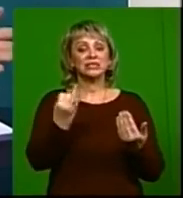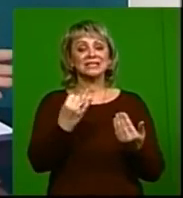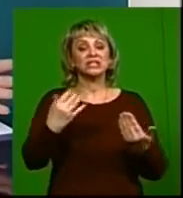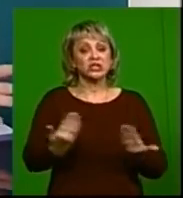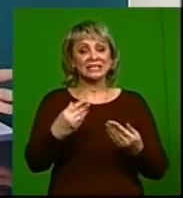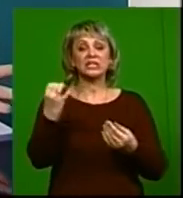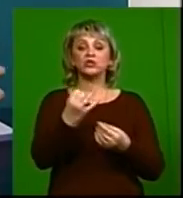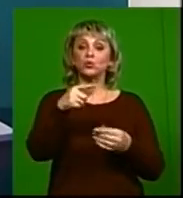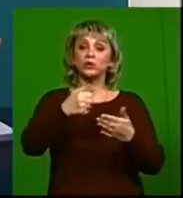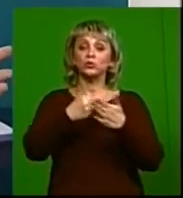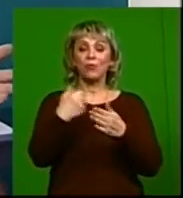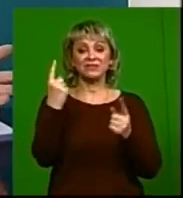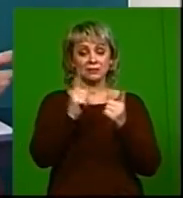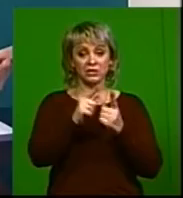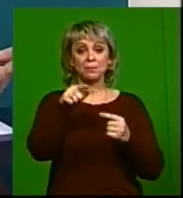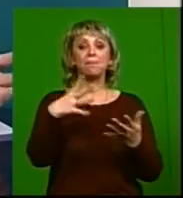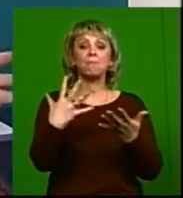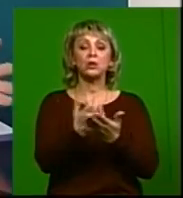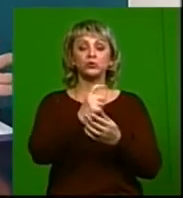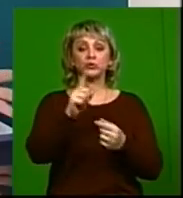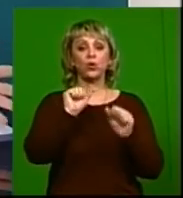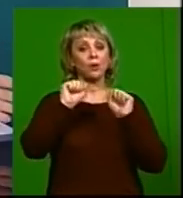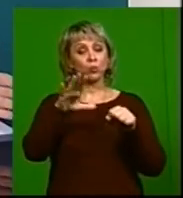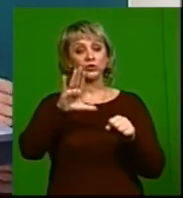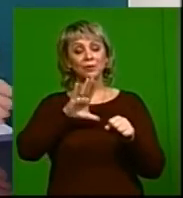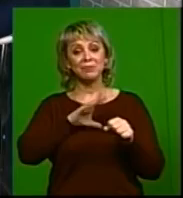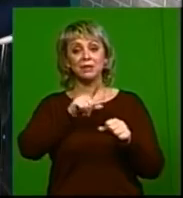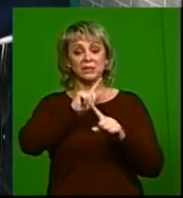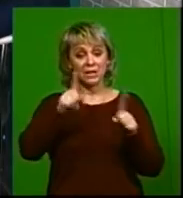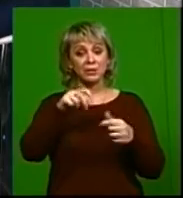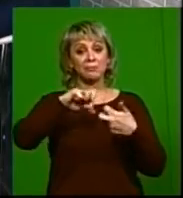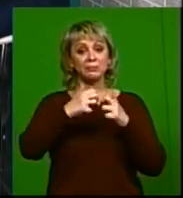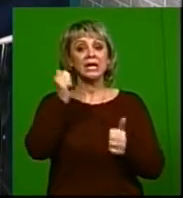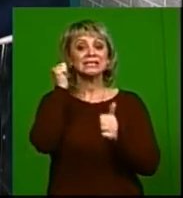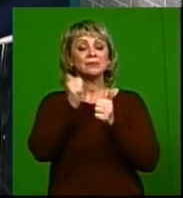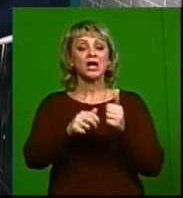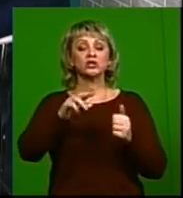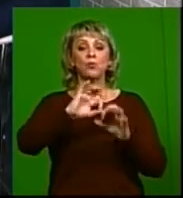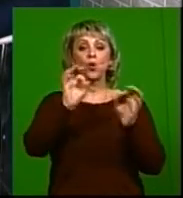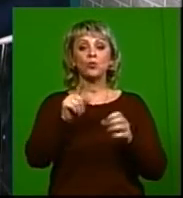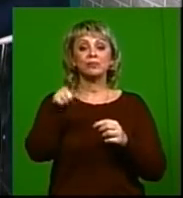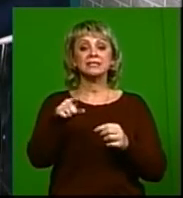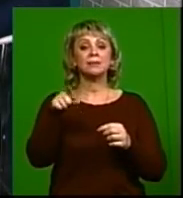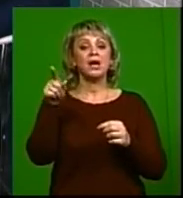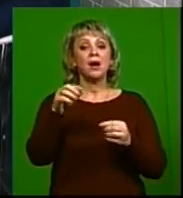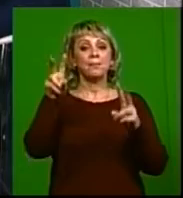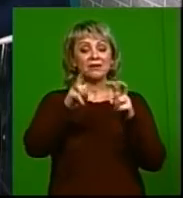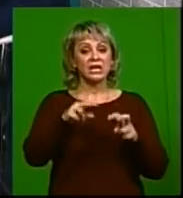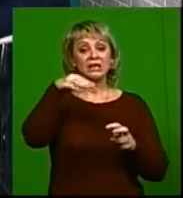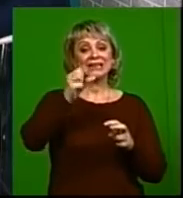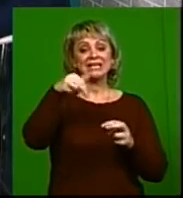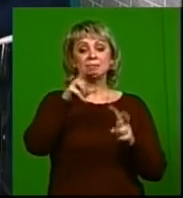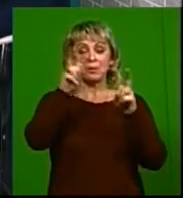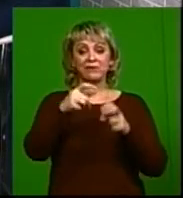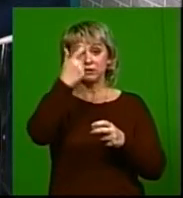В этом случае получается, что можно было бы избежать проблем, если бы каждый из них мог каким-то образом пройти какой-то тест и как-то проверить